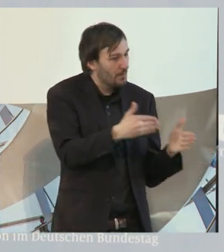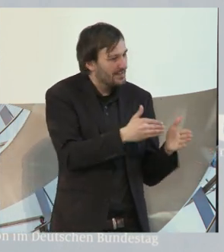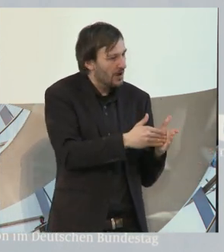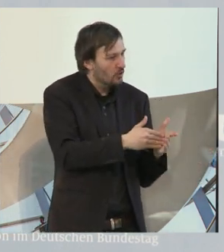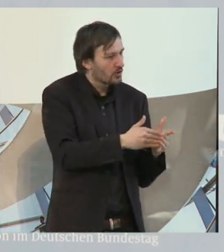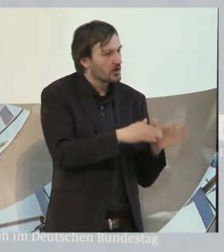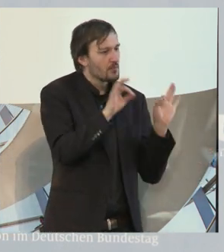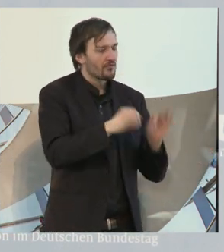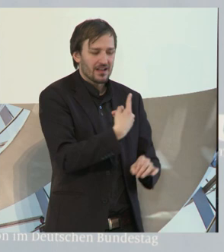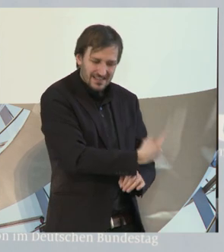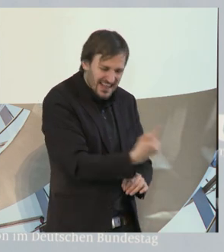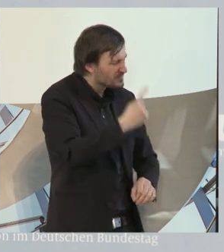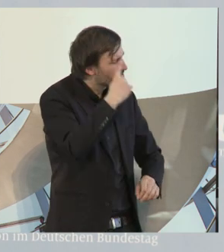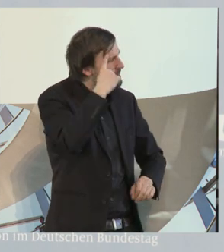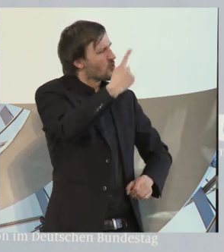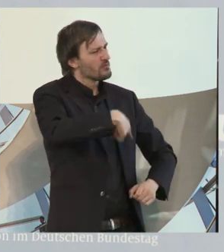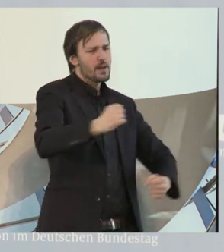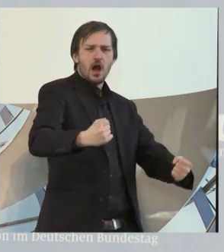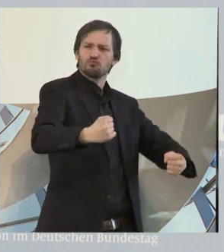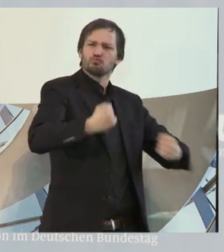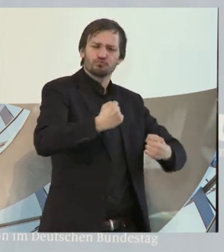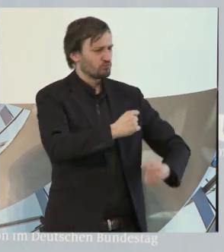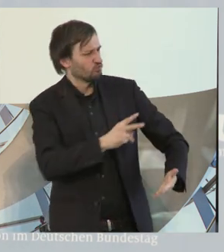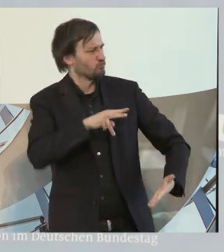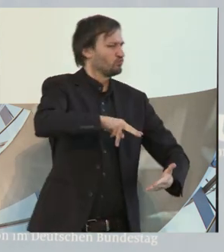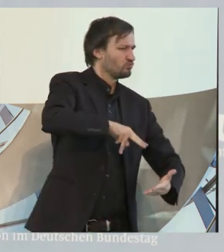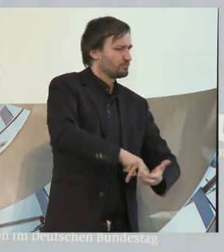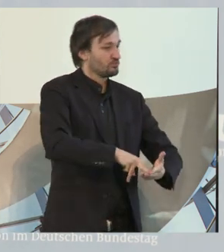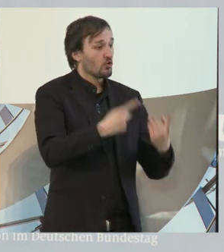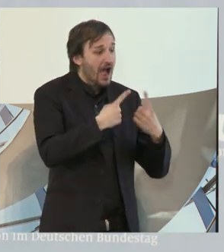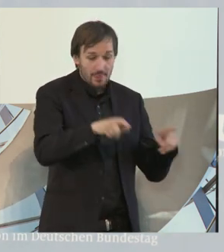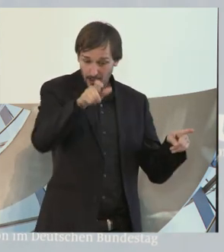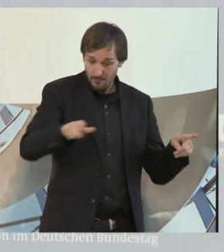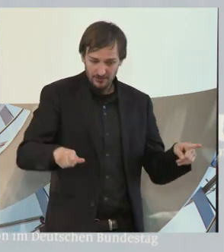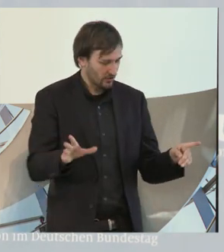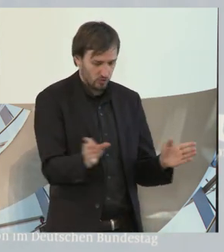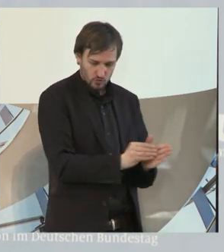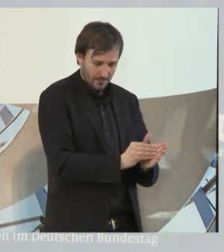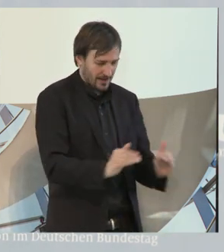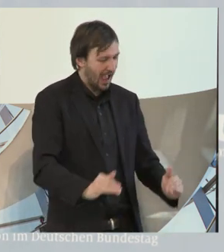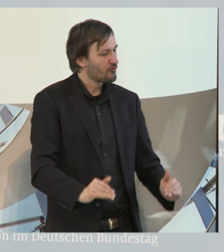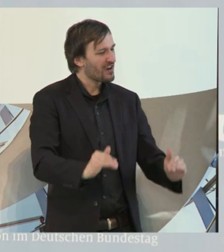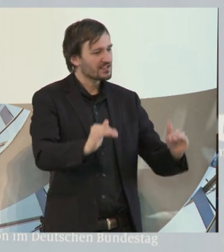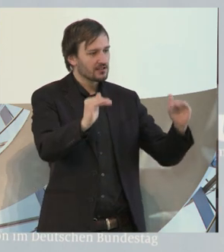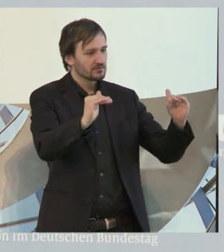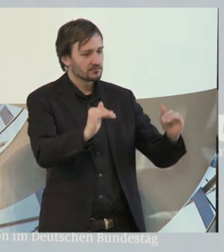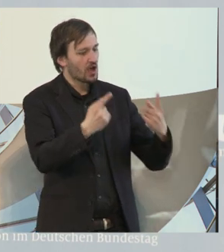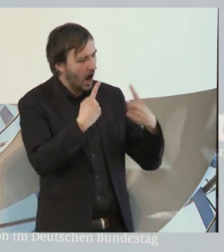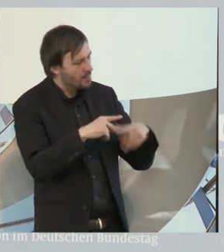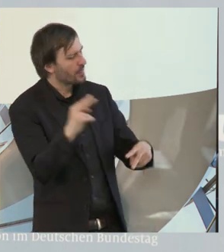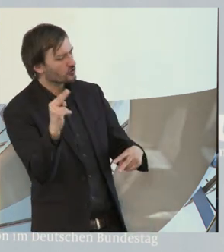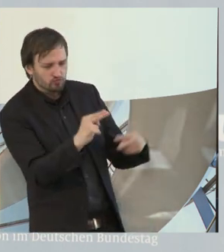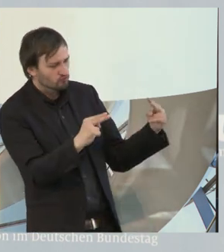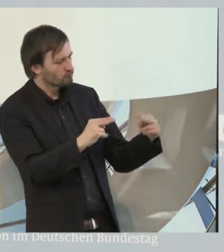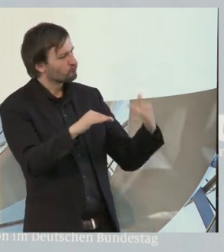ganz anders und viel selbstbewusster auftreten. Und es führt dazu, dass andere, die mit diesen jungen Menschen leben, das auch mit anderen Augen